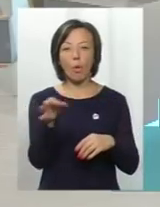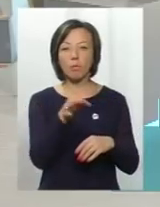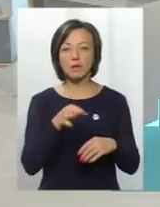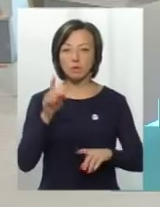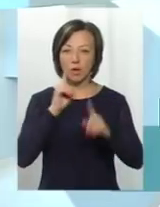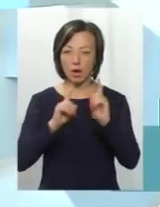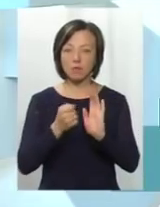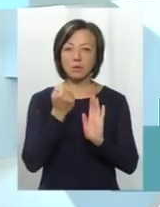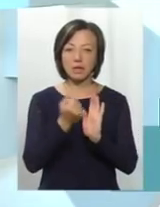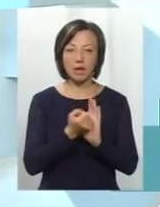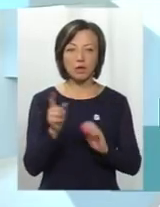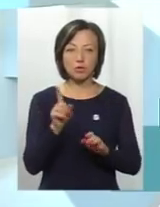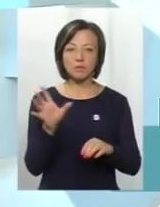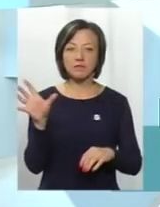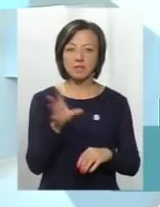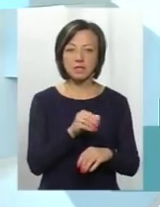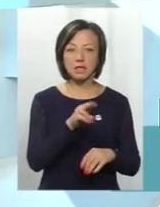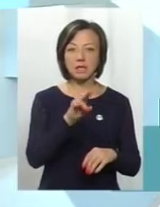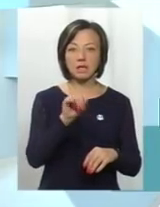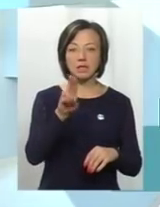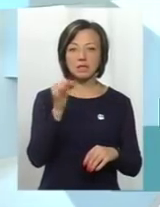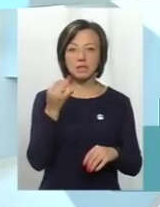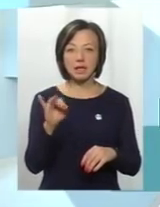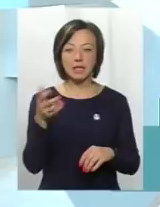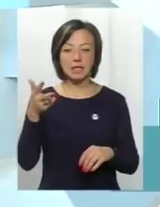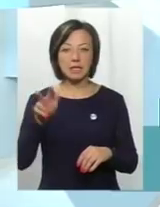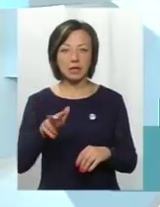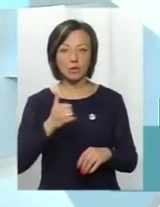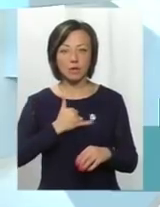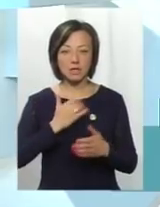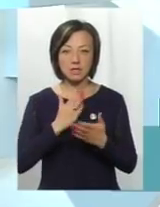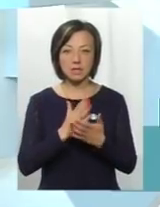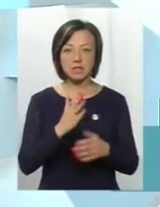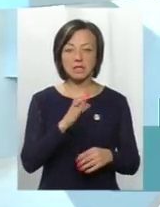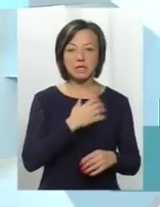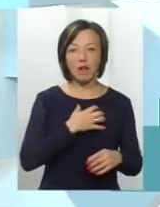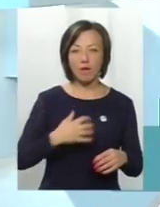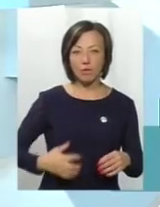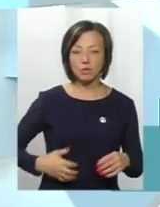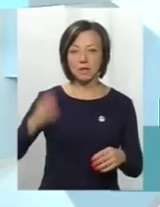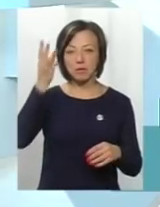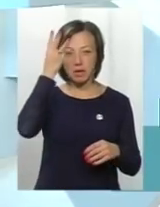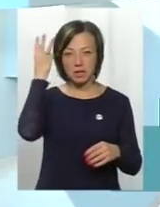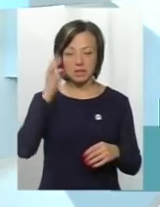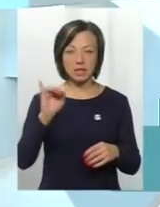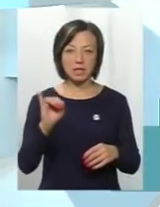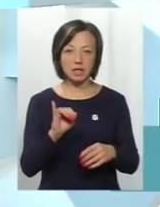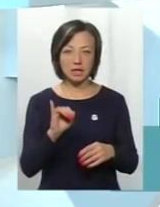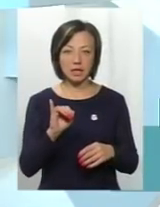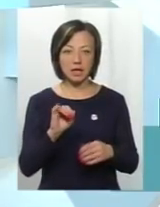щодо того, щоб всі ліцеї, а саме три ліцеї, які в нас є, це Славуцький, Хмельницький і